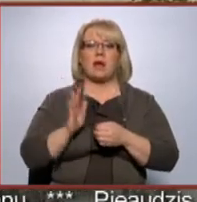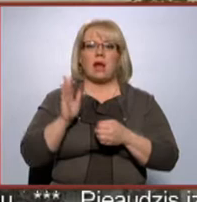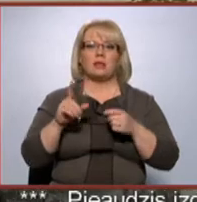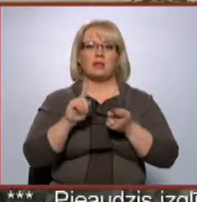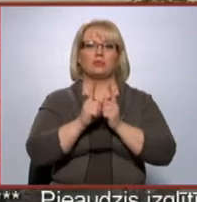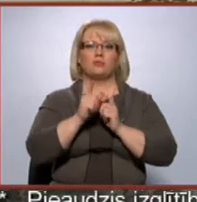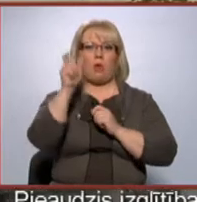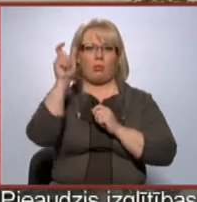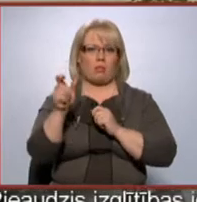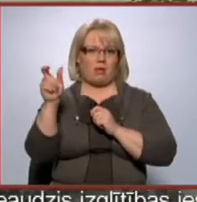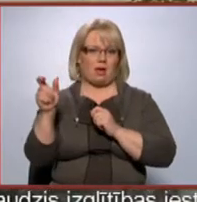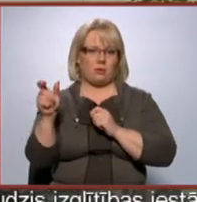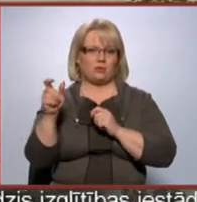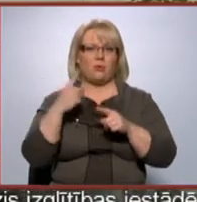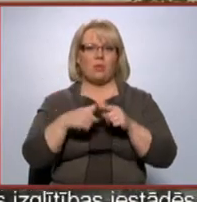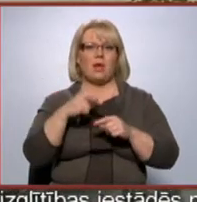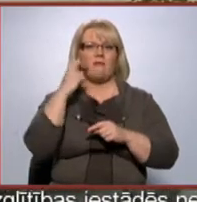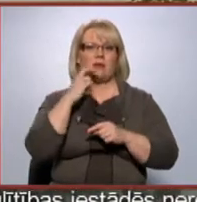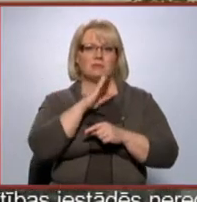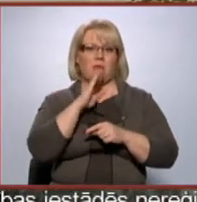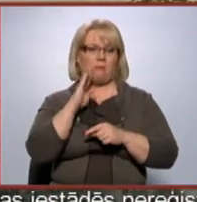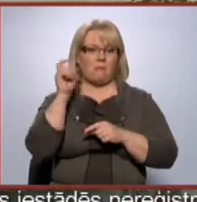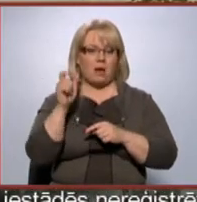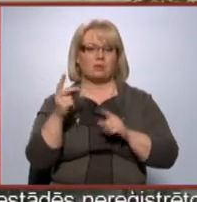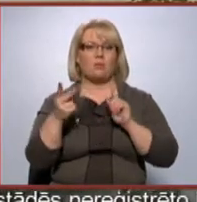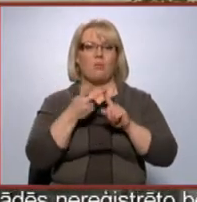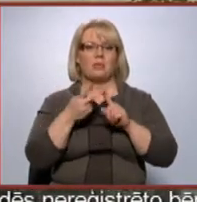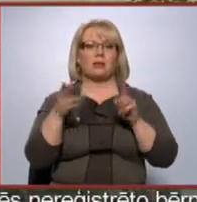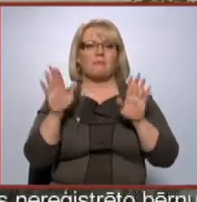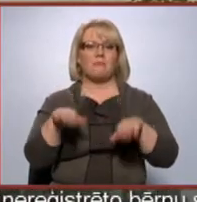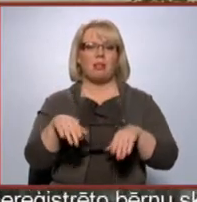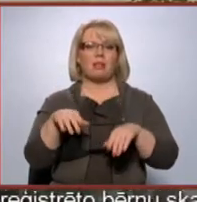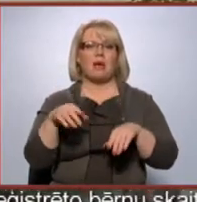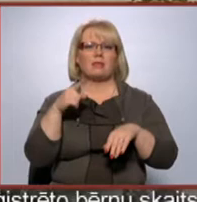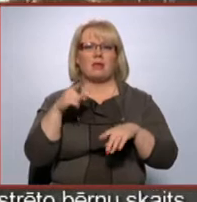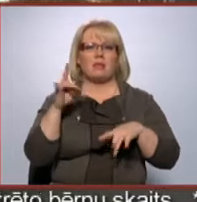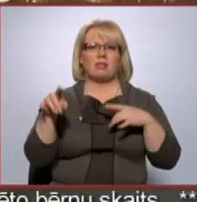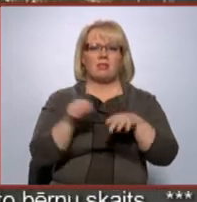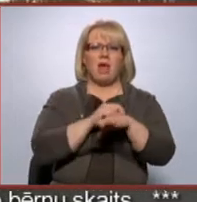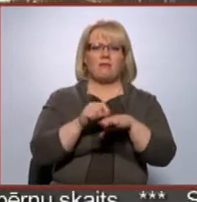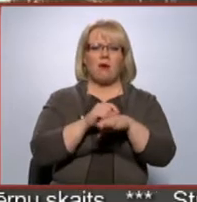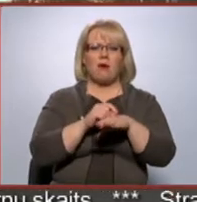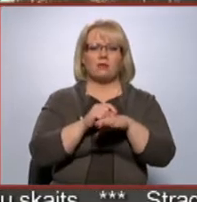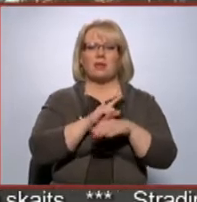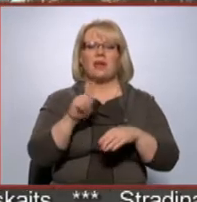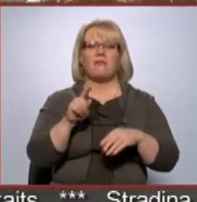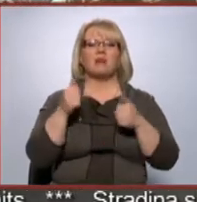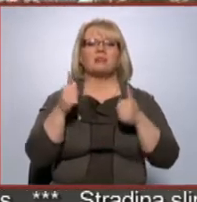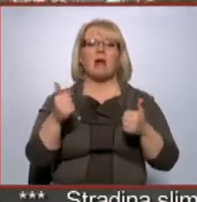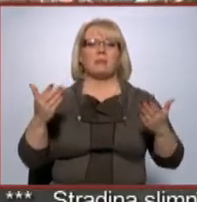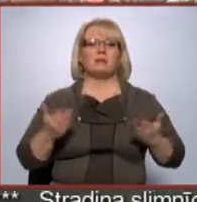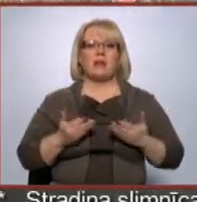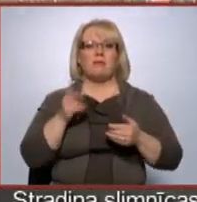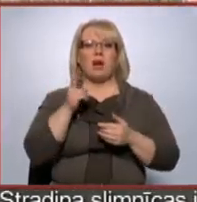skolotājos un vecmammās. Otri paliek tādi mazliet nervozi. Nejau aiz labas dzīves